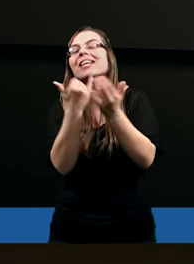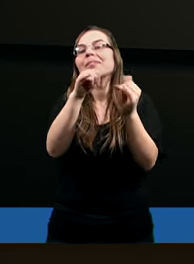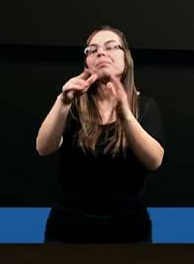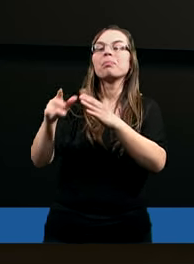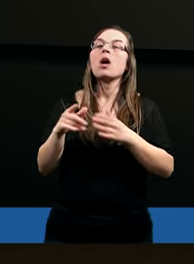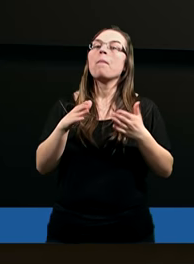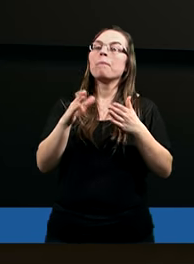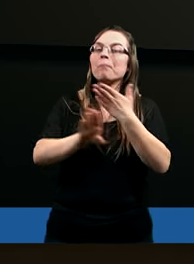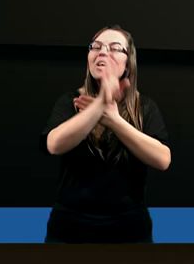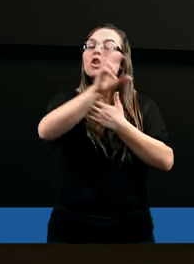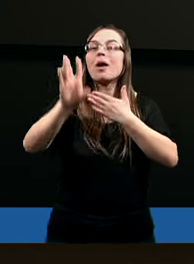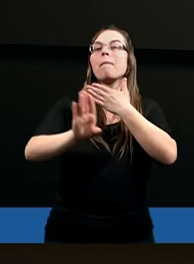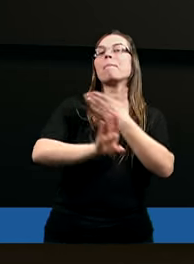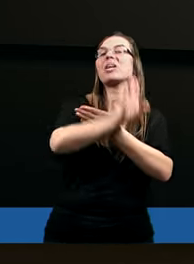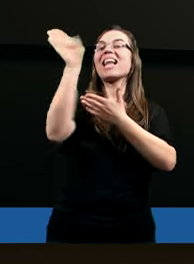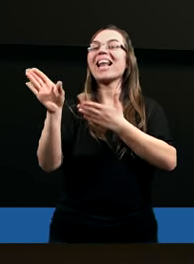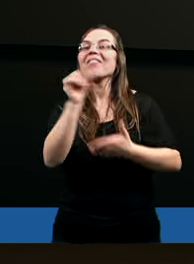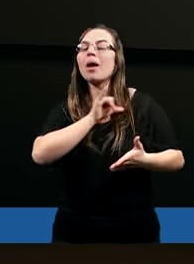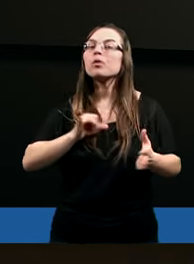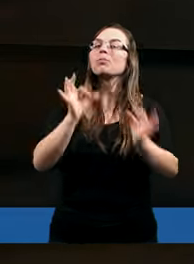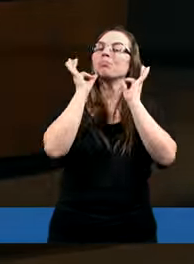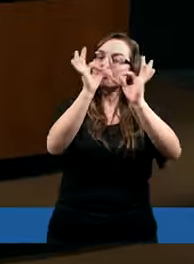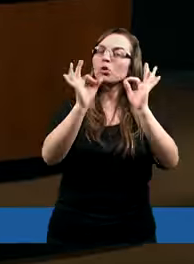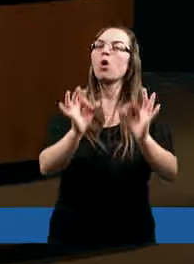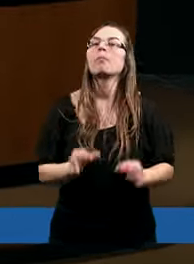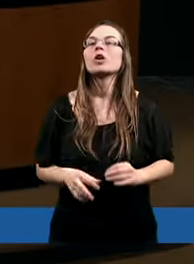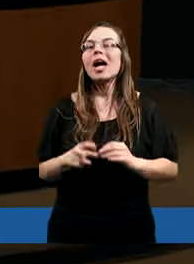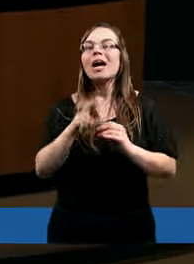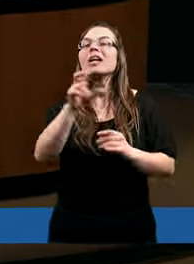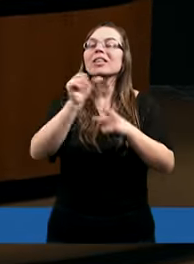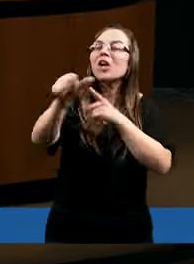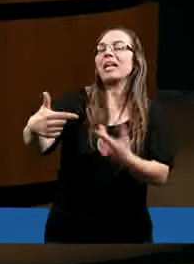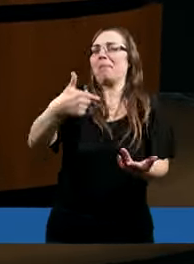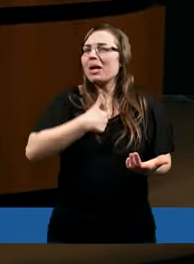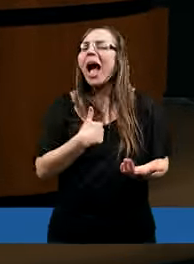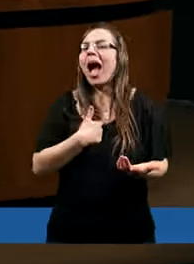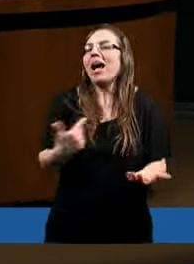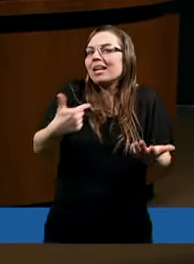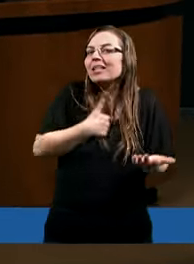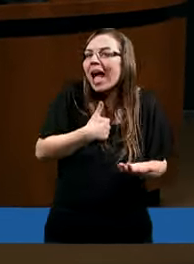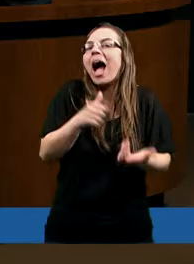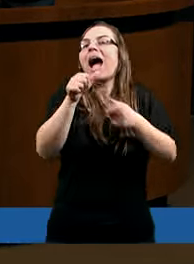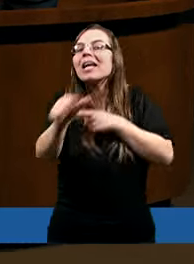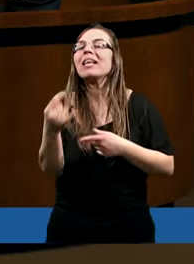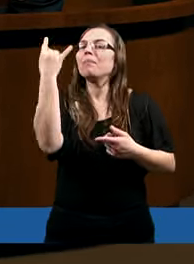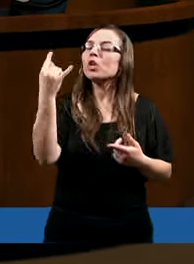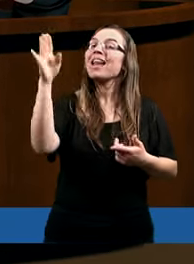prezentujemy się tak godnie, że to jestem ja, ja jestem dzieckiem Bożym, ja jestem